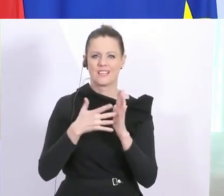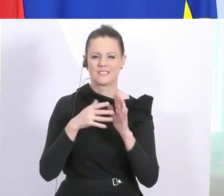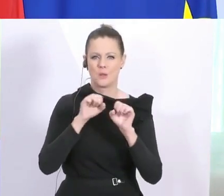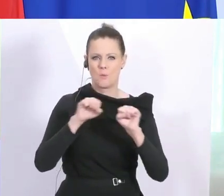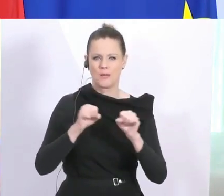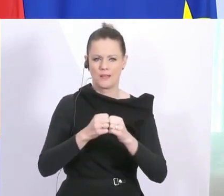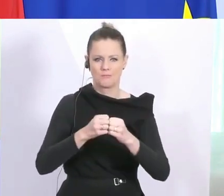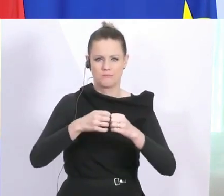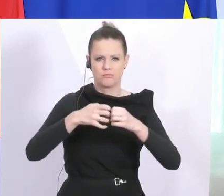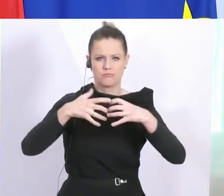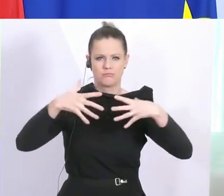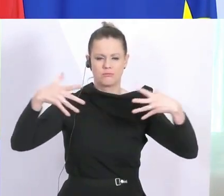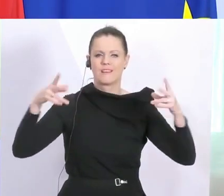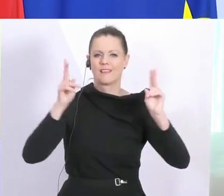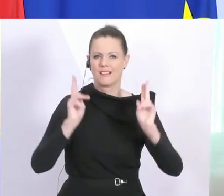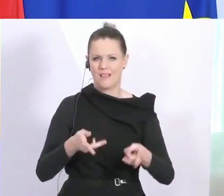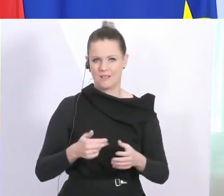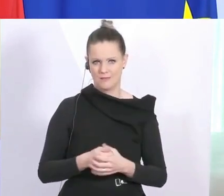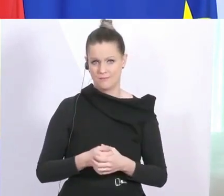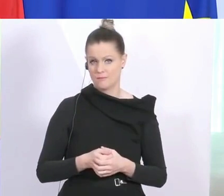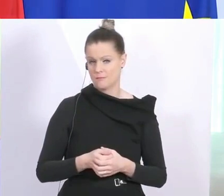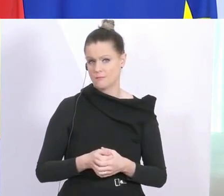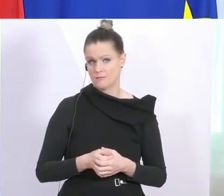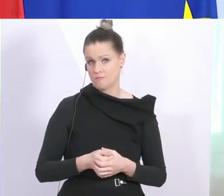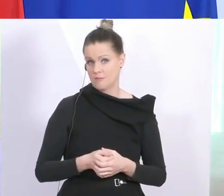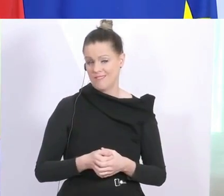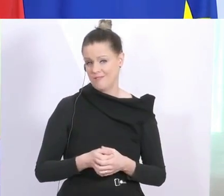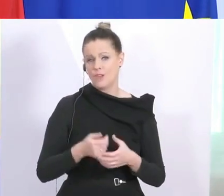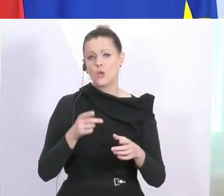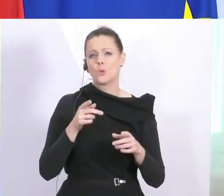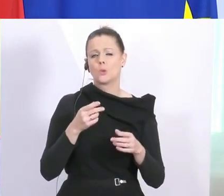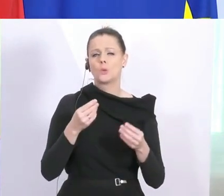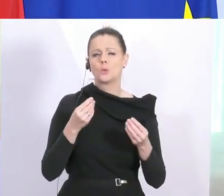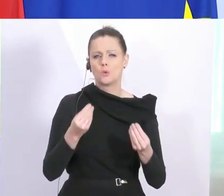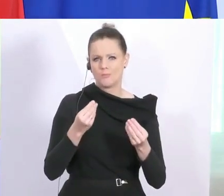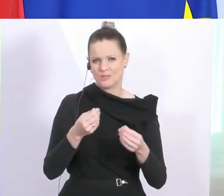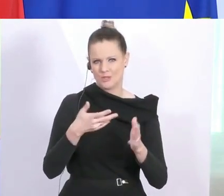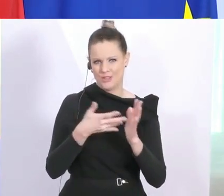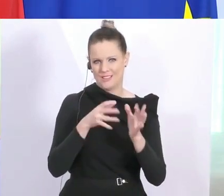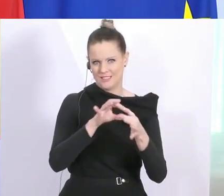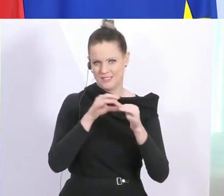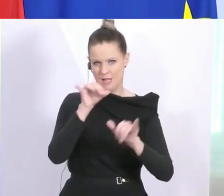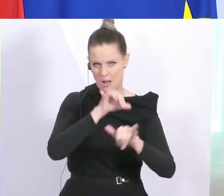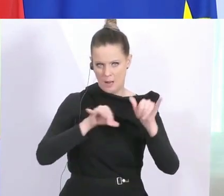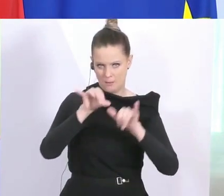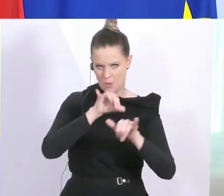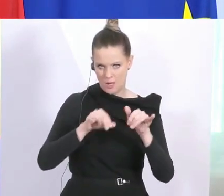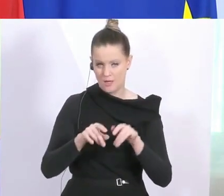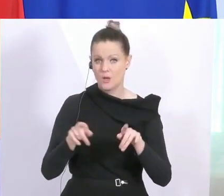steigern. Das ist der klassische Test im Labor, und darüber hinaus gibt es die